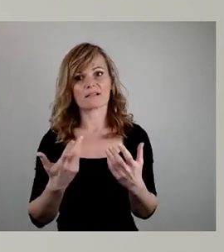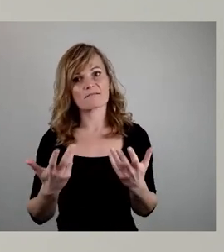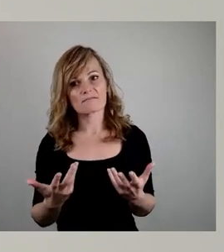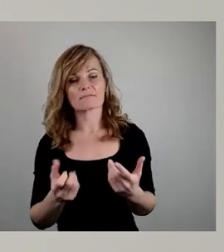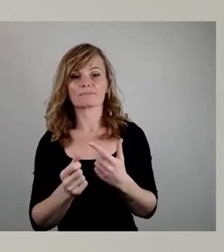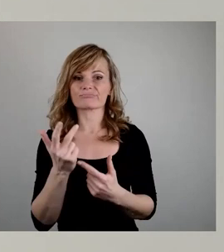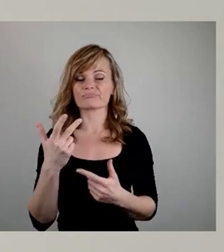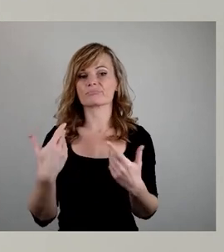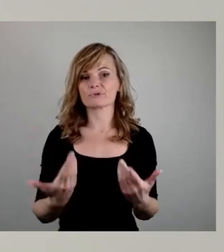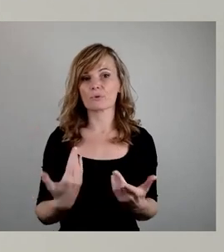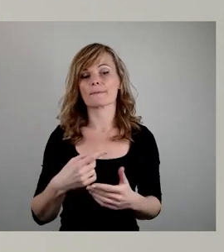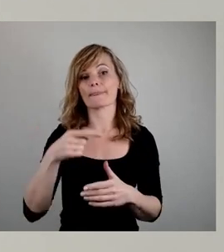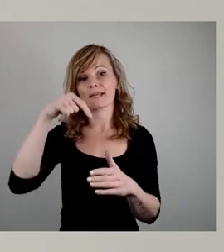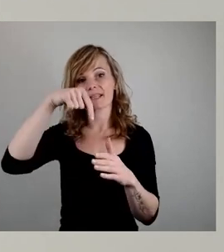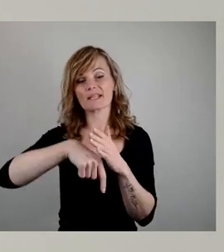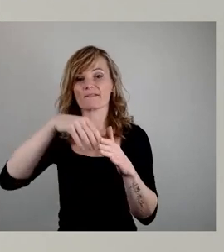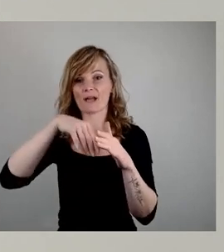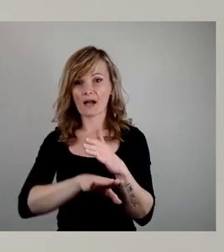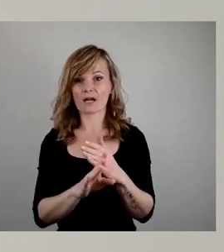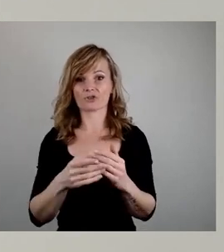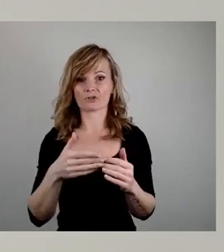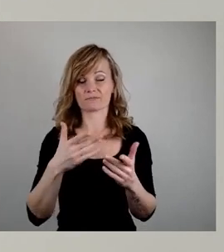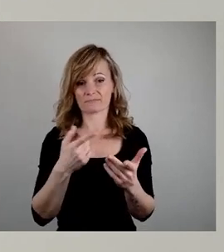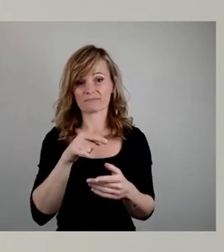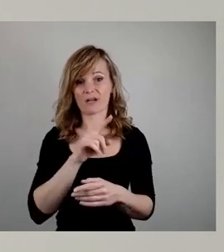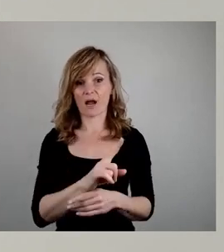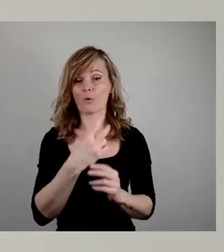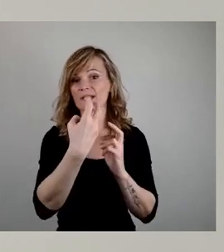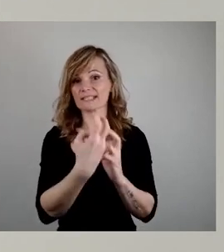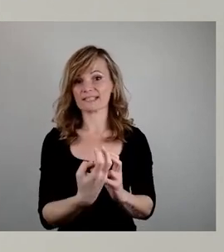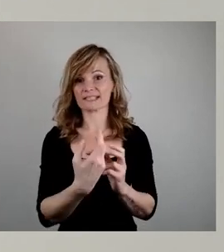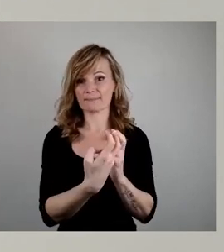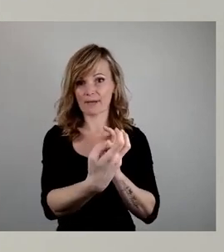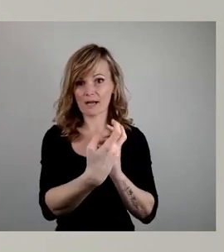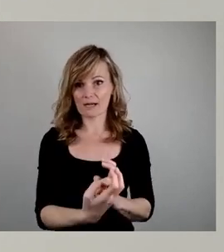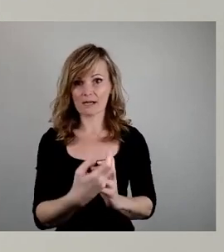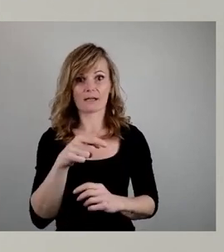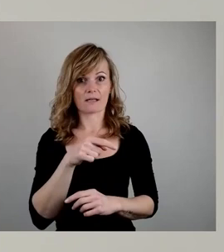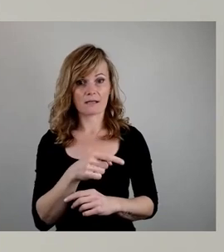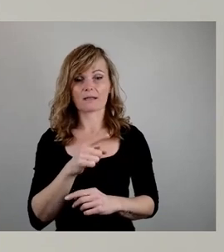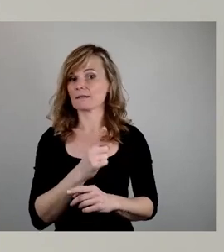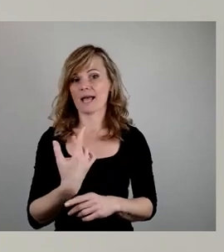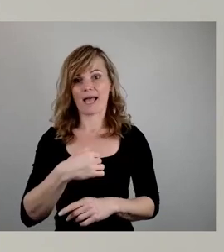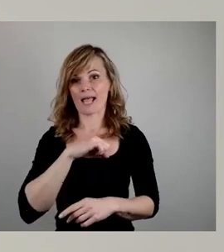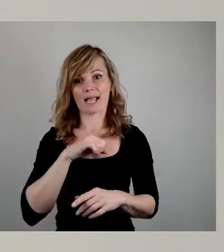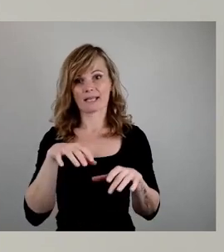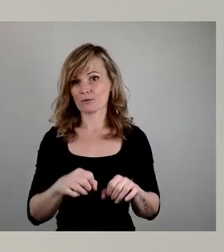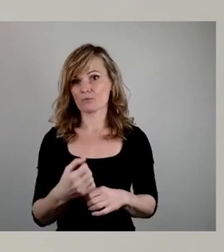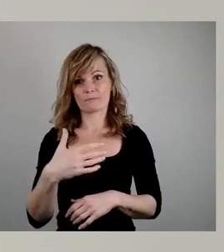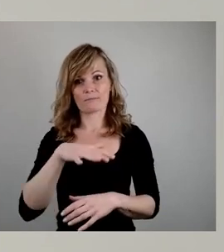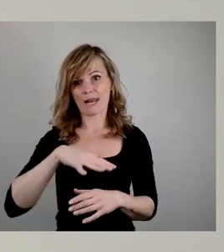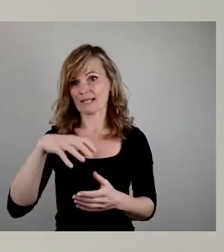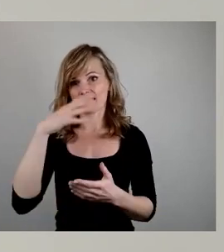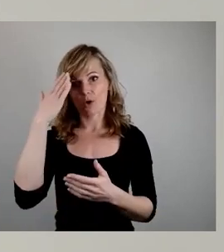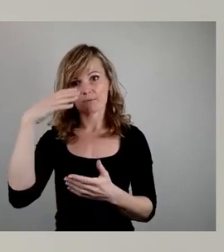Sowohl die Tiefgaragen-Einfahrt als eben auch diese Sitzbank, wo die Inschrift sich befand, ist ja nicht im Eigentum der Landeshauptstadt, sondern im